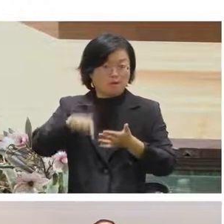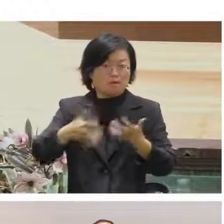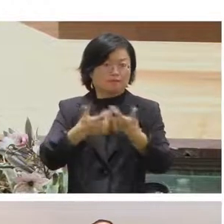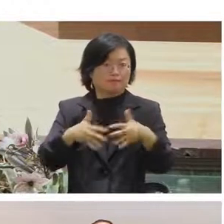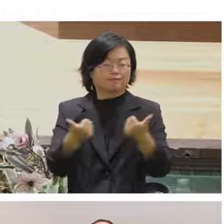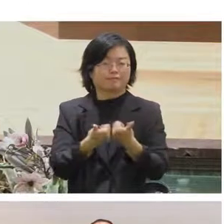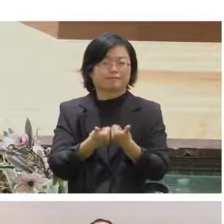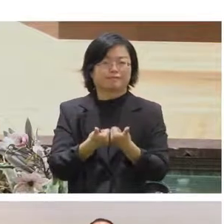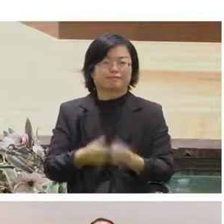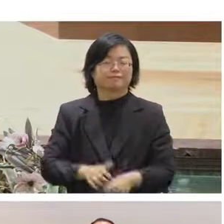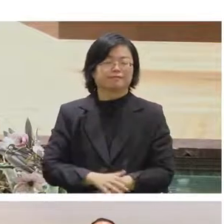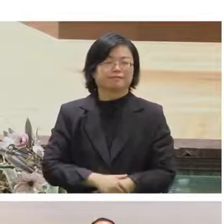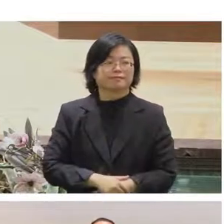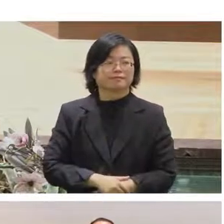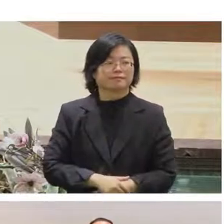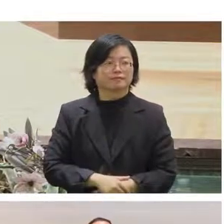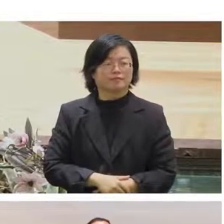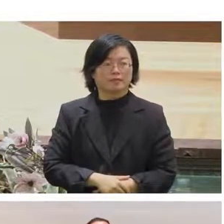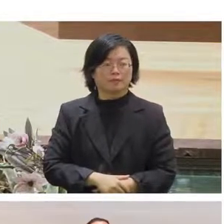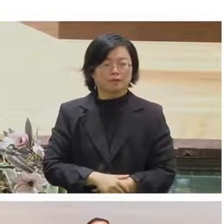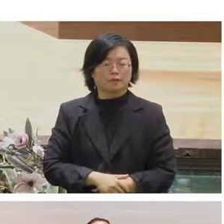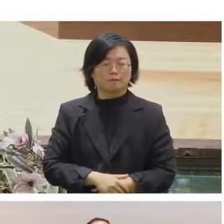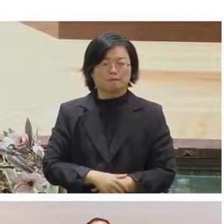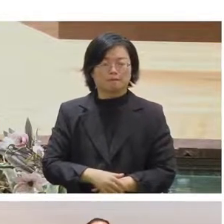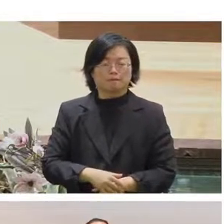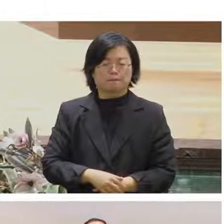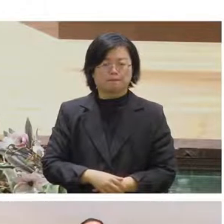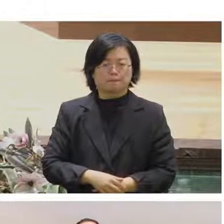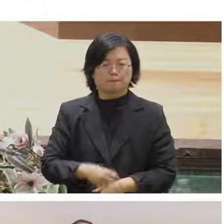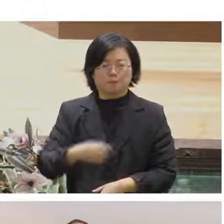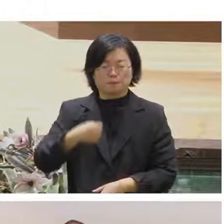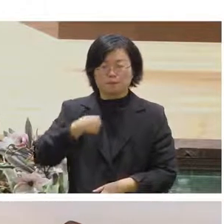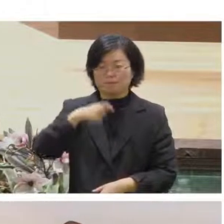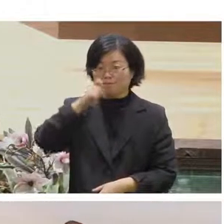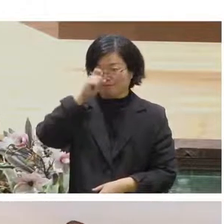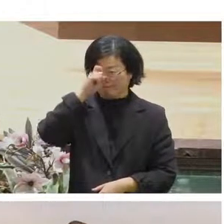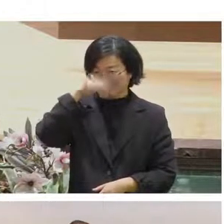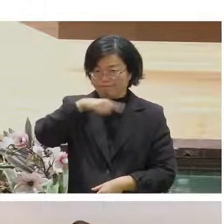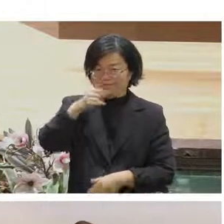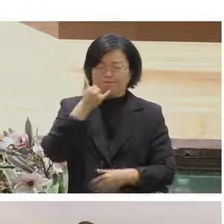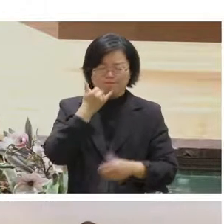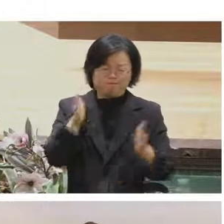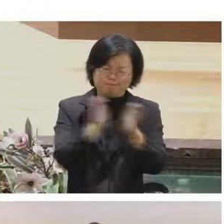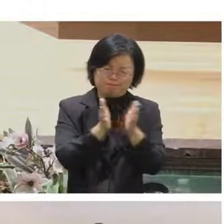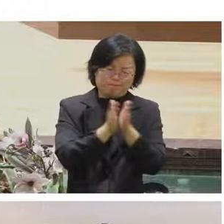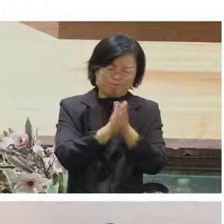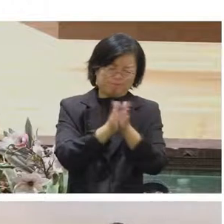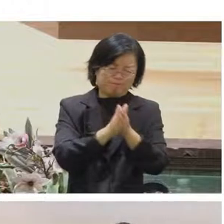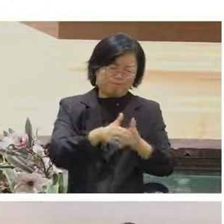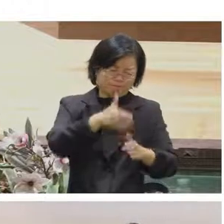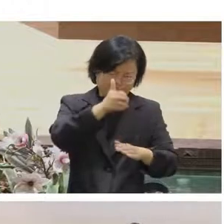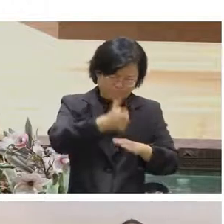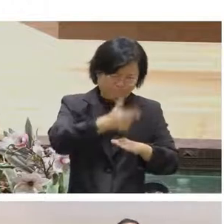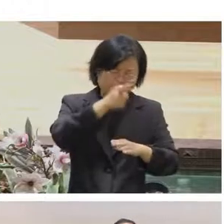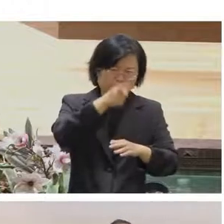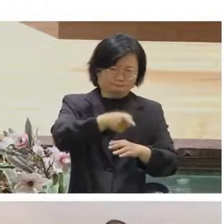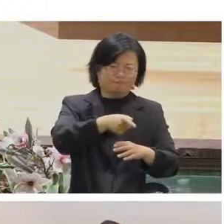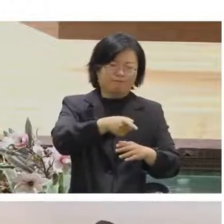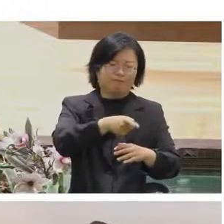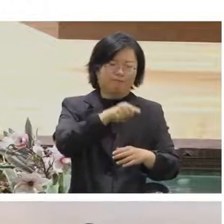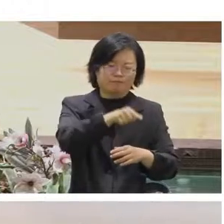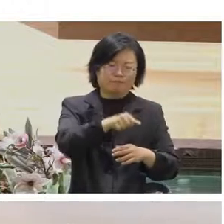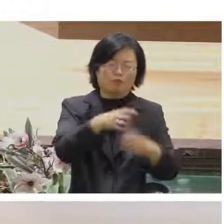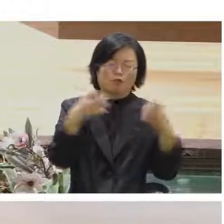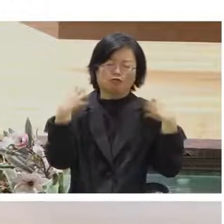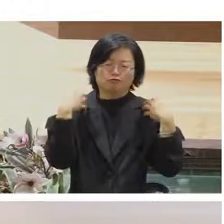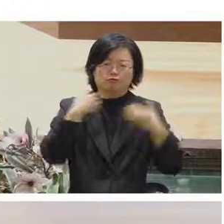播嘛對不對米卡米卡影像所以希望給大家幫大家給鼓勵這樣謝謝她這樣子做直播真的